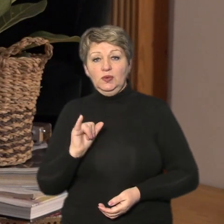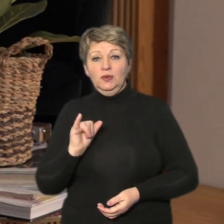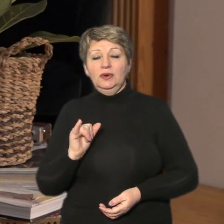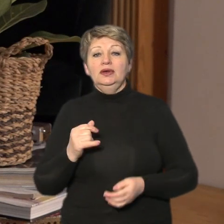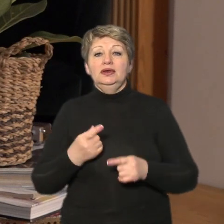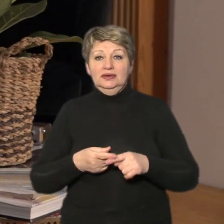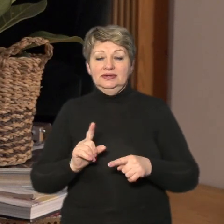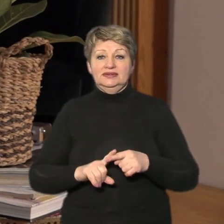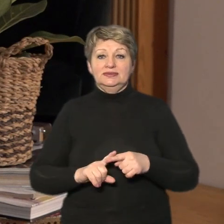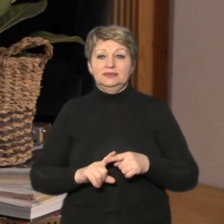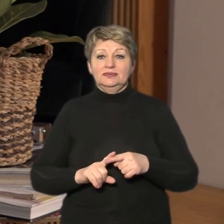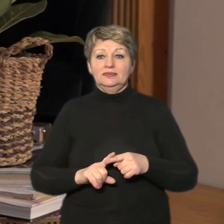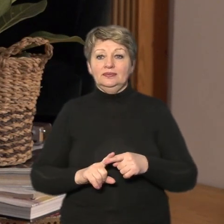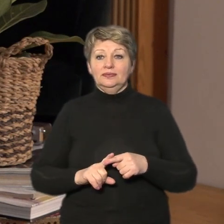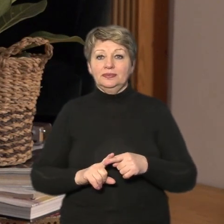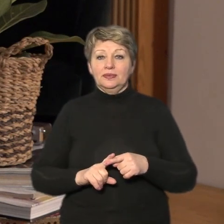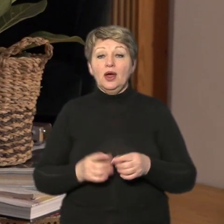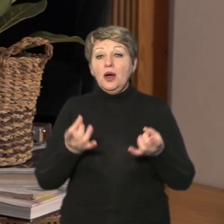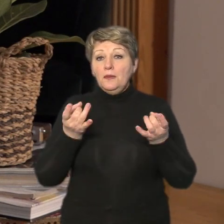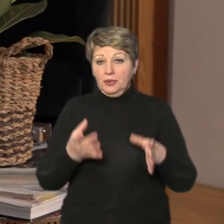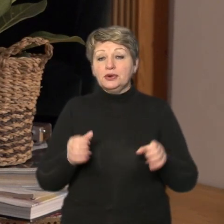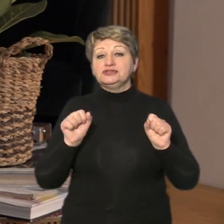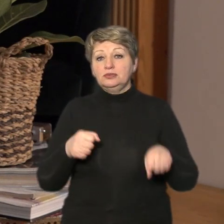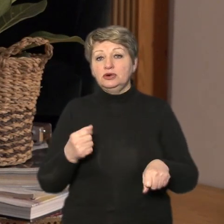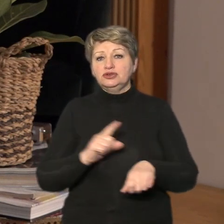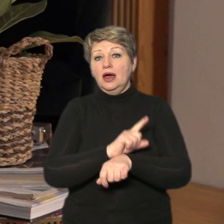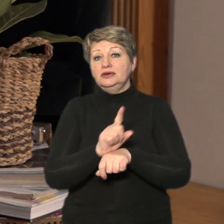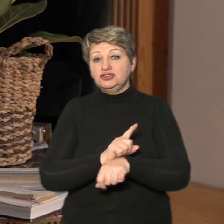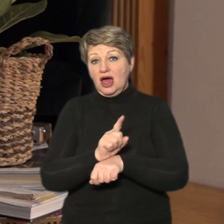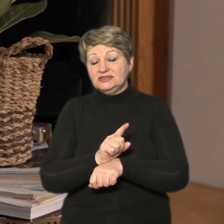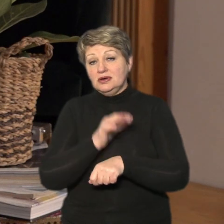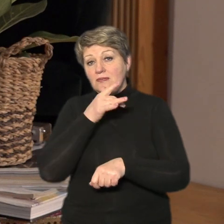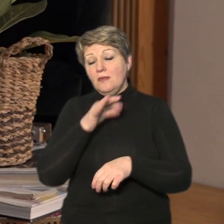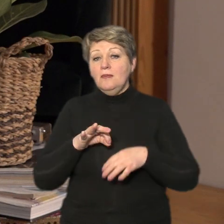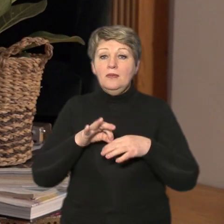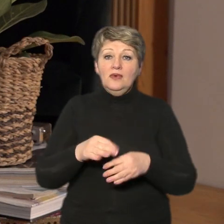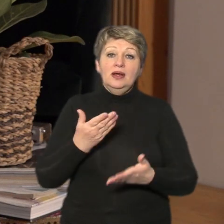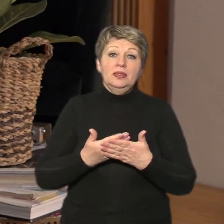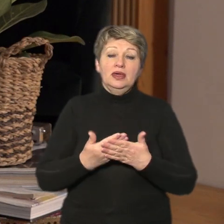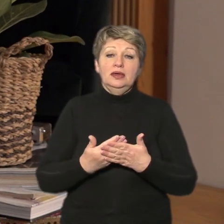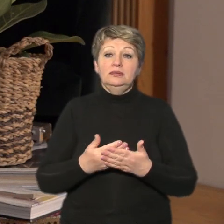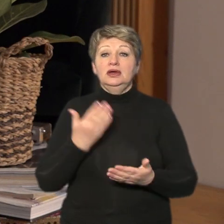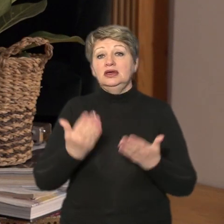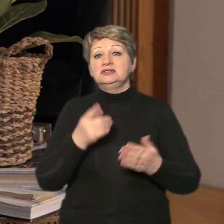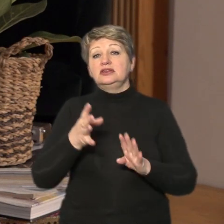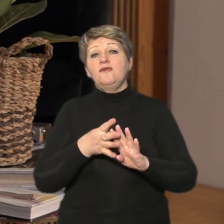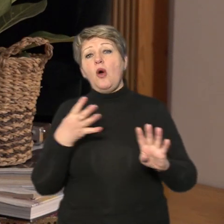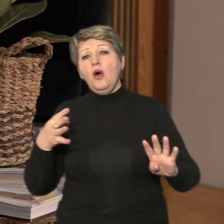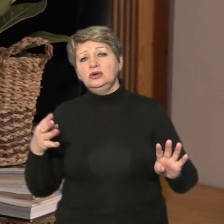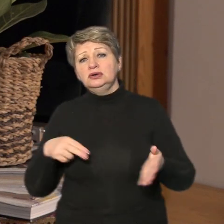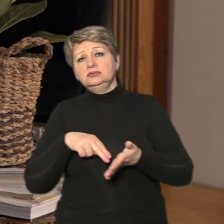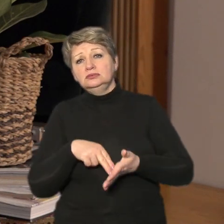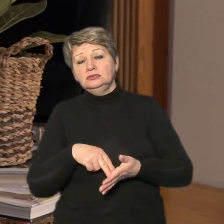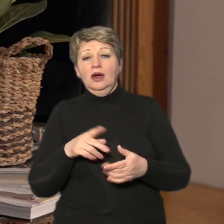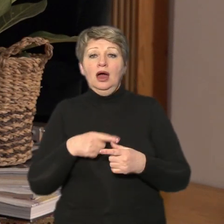ЗСУ просто можна час провести наприклад якщо десь в черзі стоїш або там